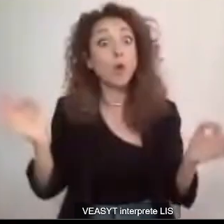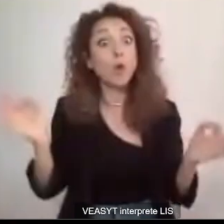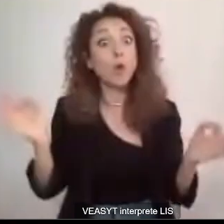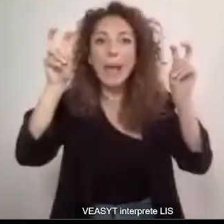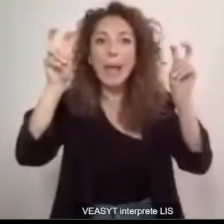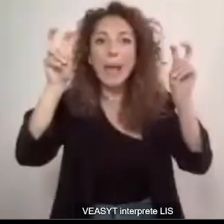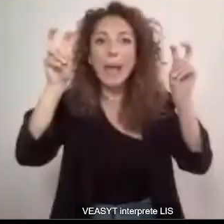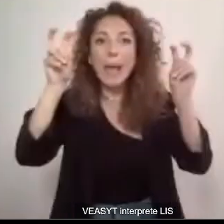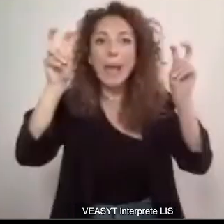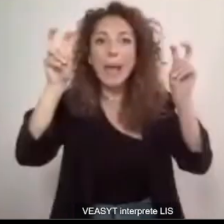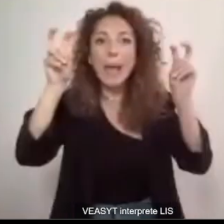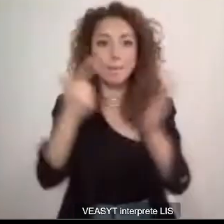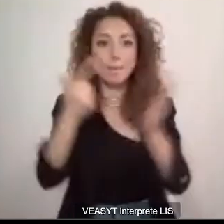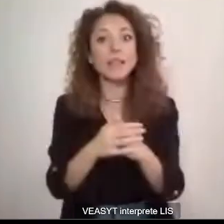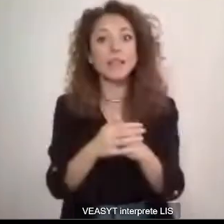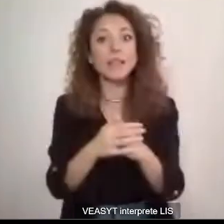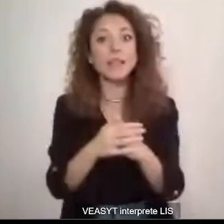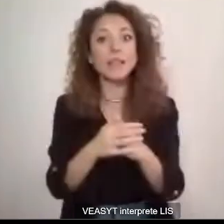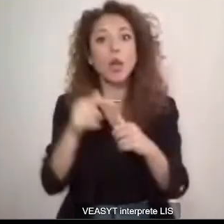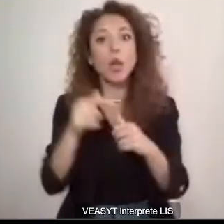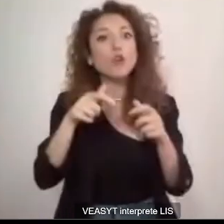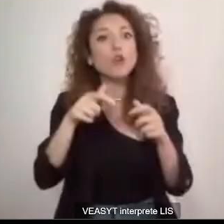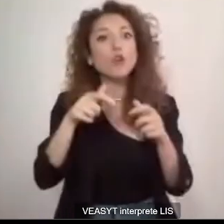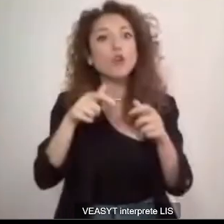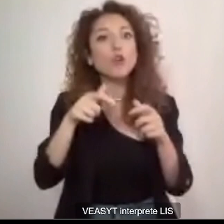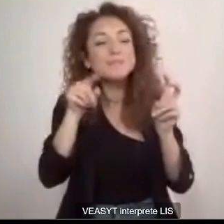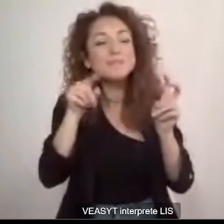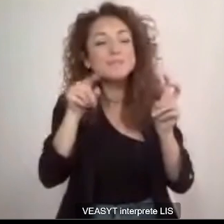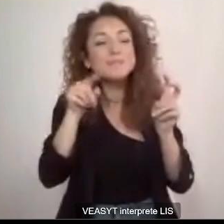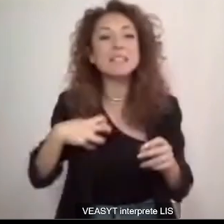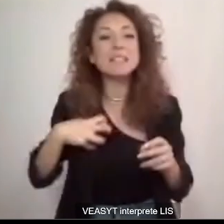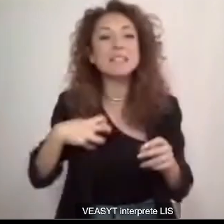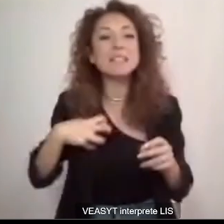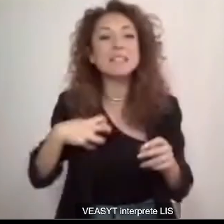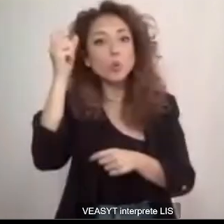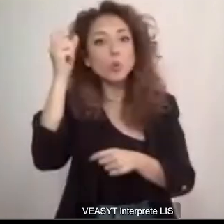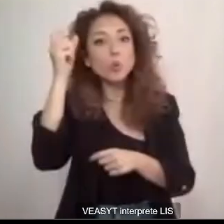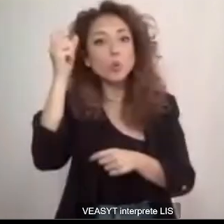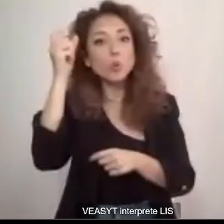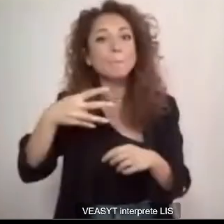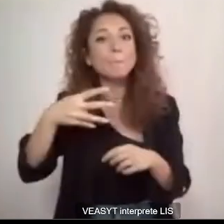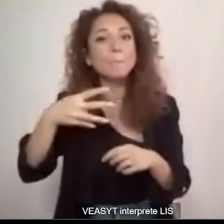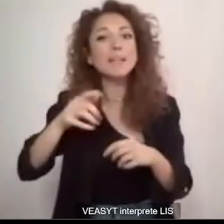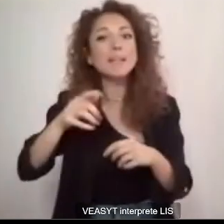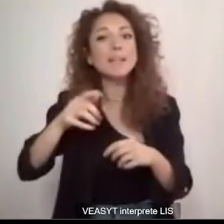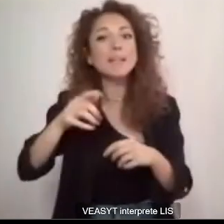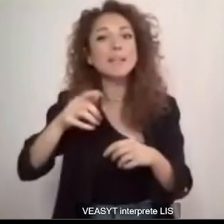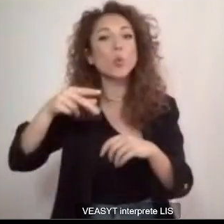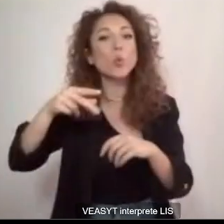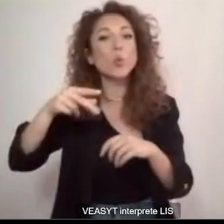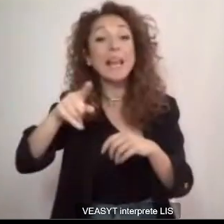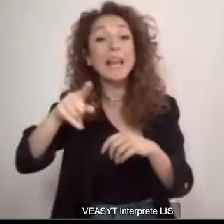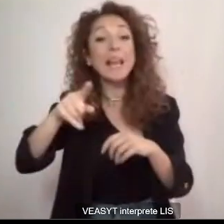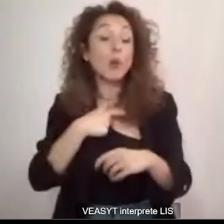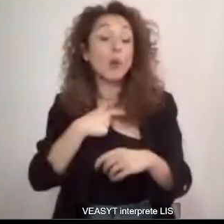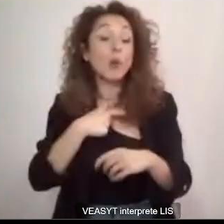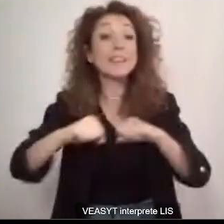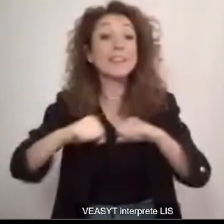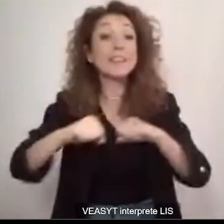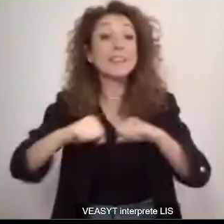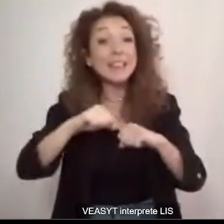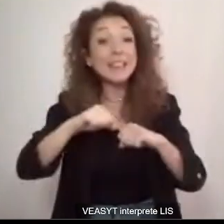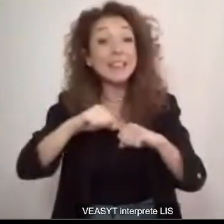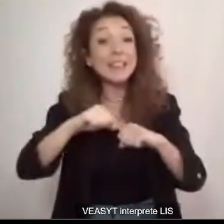alla cultura Marta Ugolini con lei Paola Tessitore, direttrice della Fondazione Verona Mino di Jerusalem appunto l'organizzatrice di